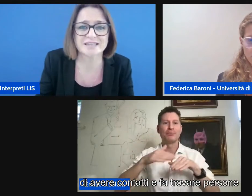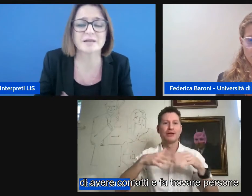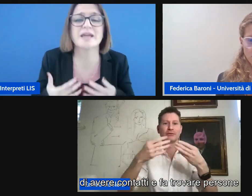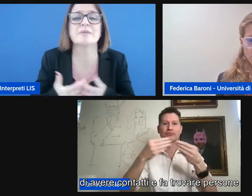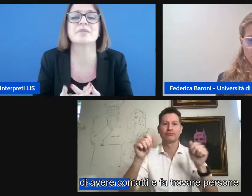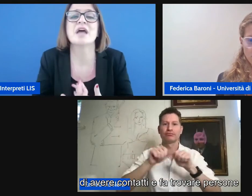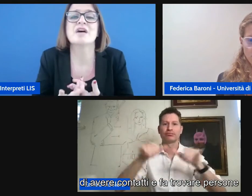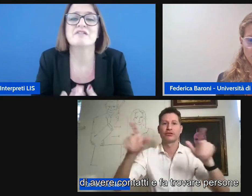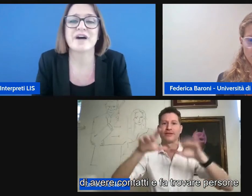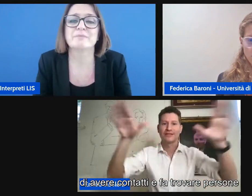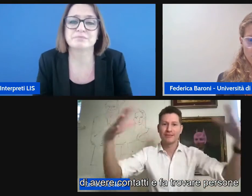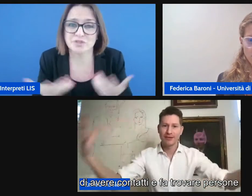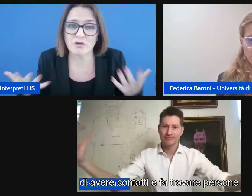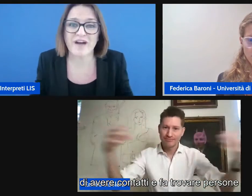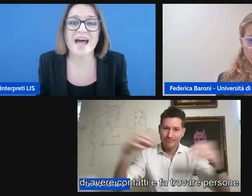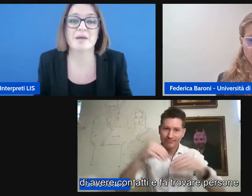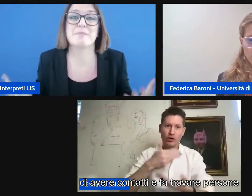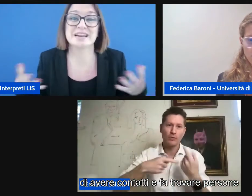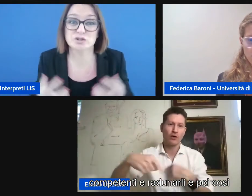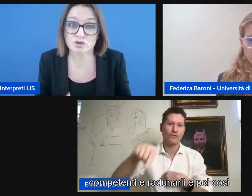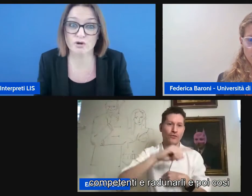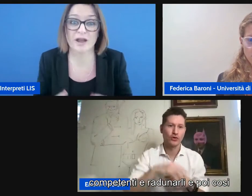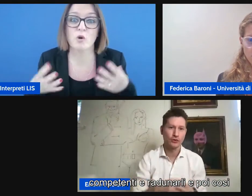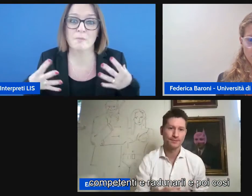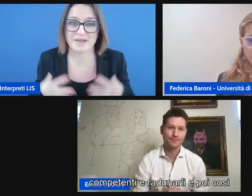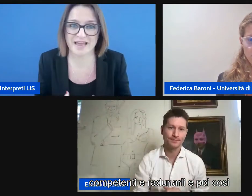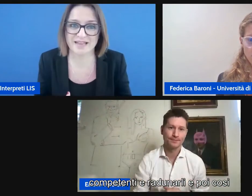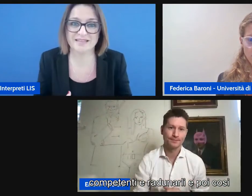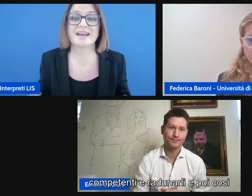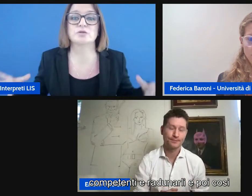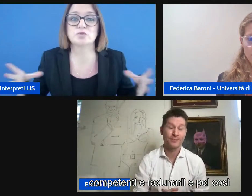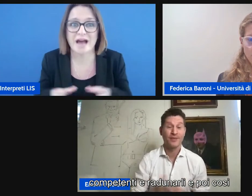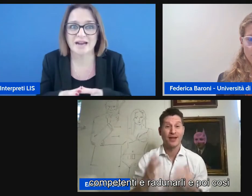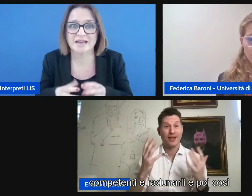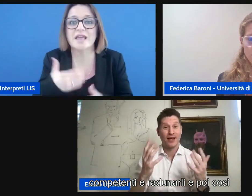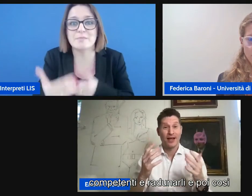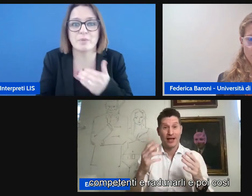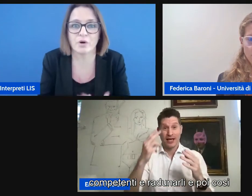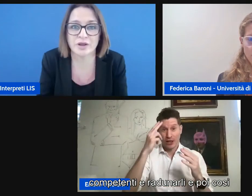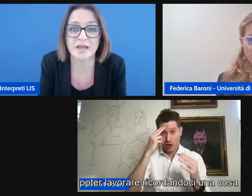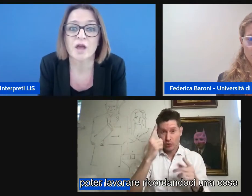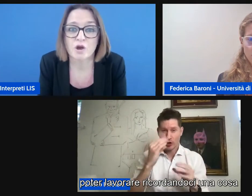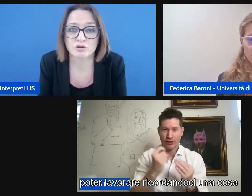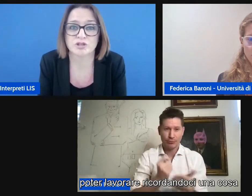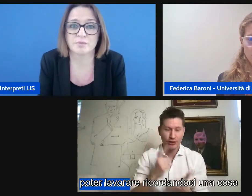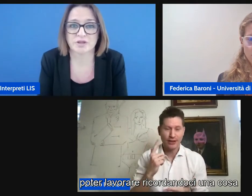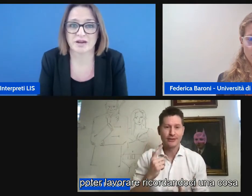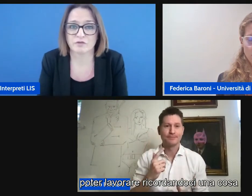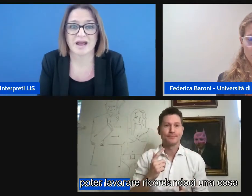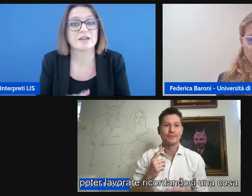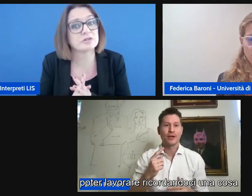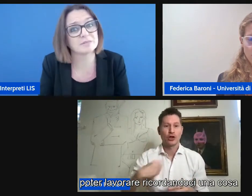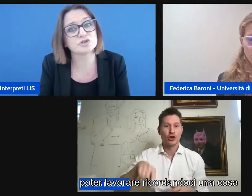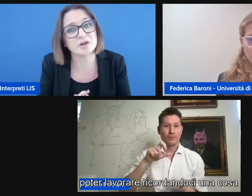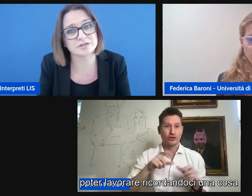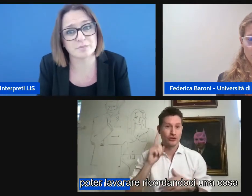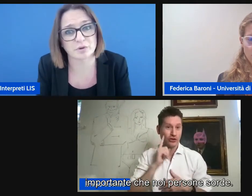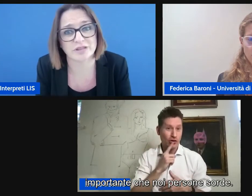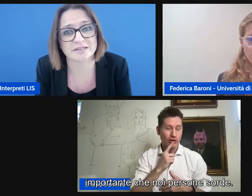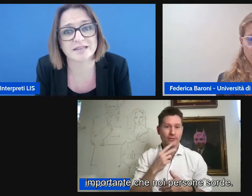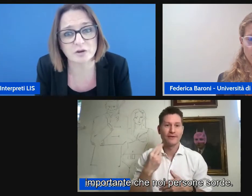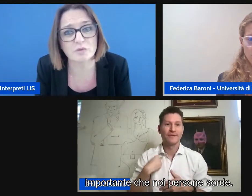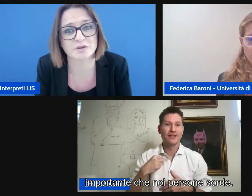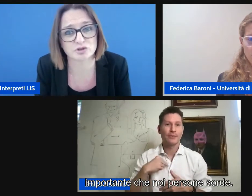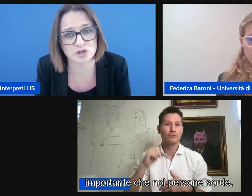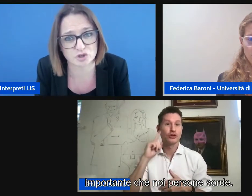contatti e trovare persone competenti radunarli e poi così poter lavorarli ricordandoci una cosa